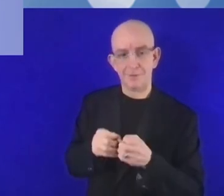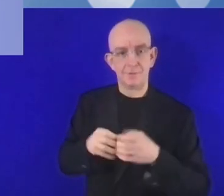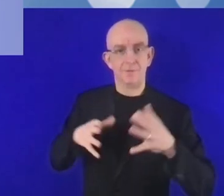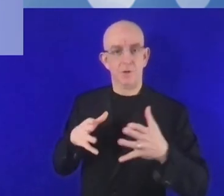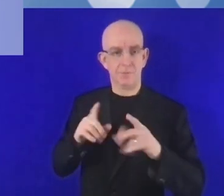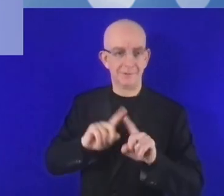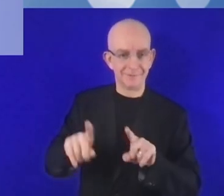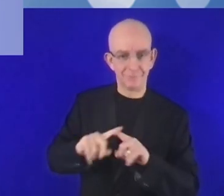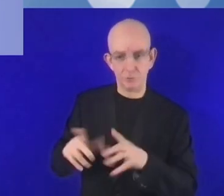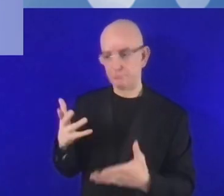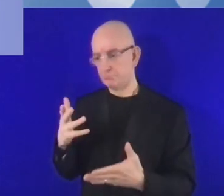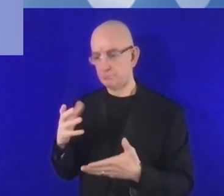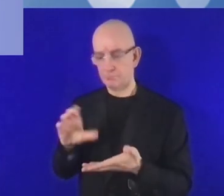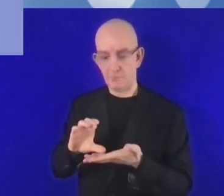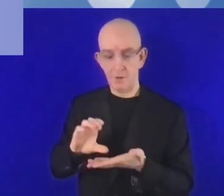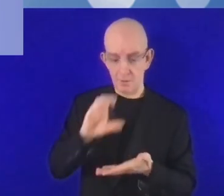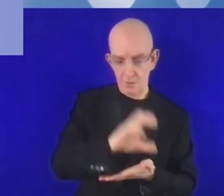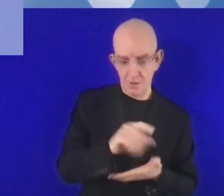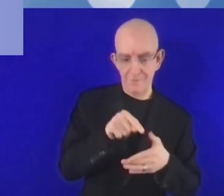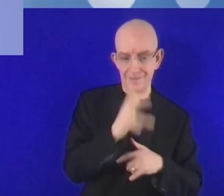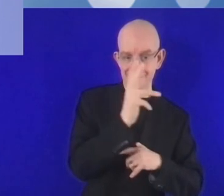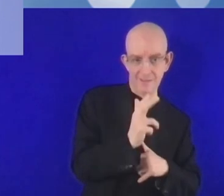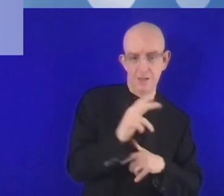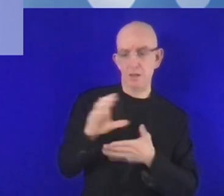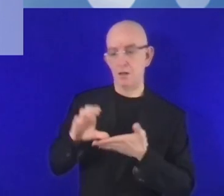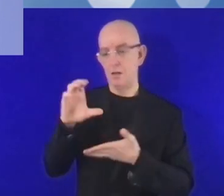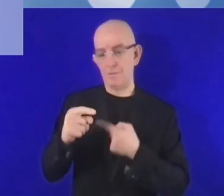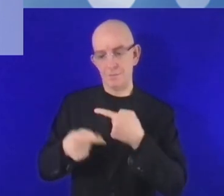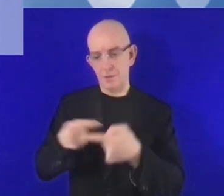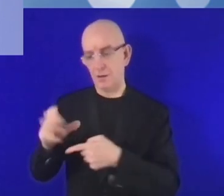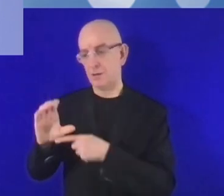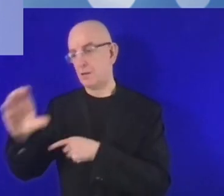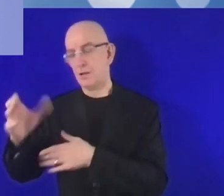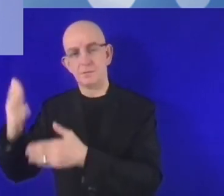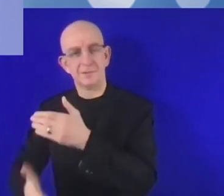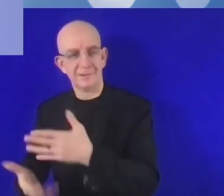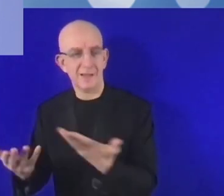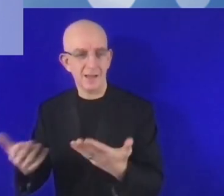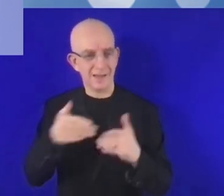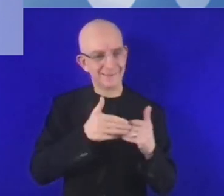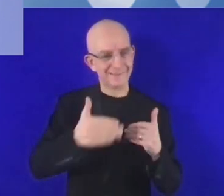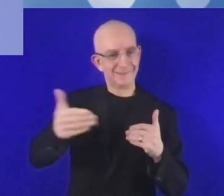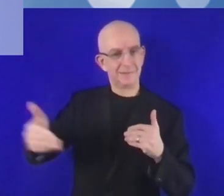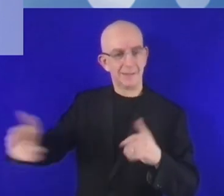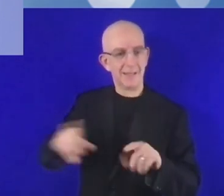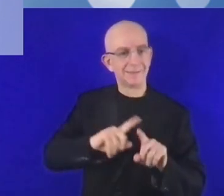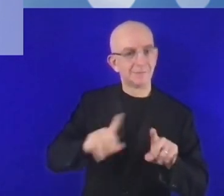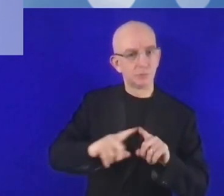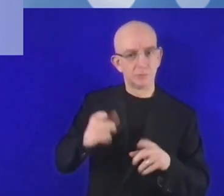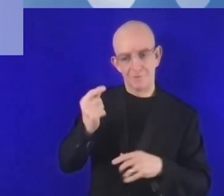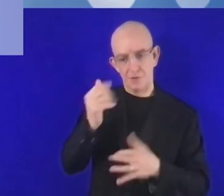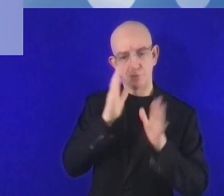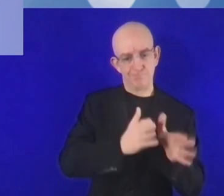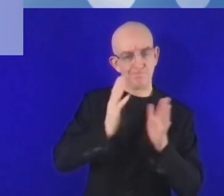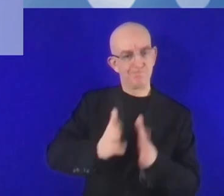نمو الشركات. هناك تمويلات مختلفة وتختلف من حيث